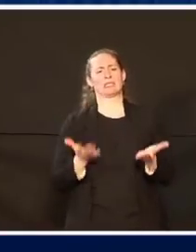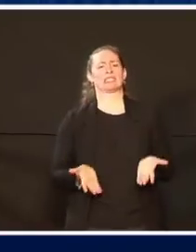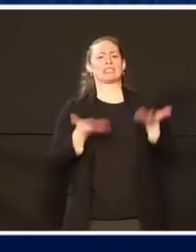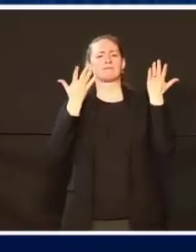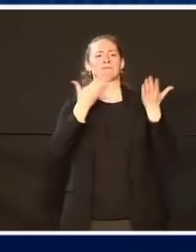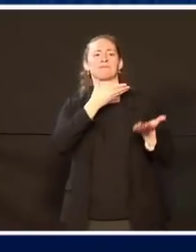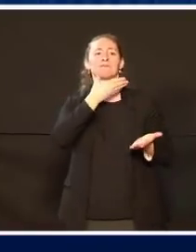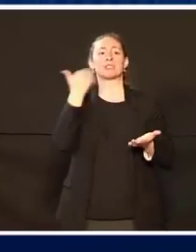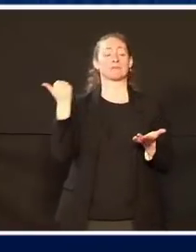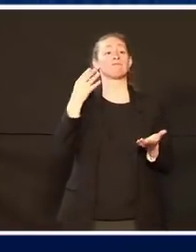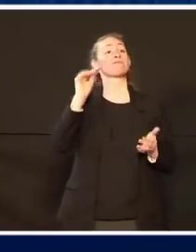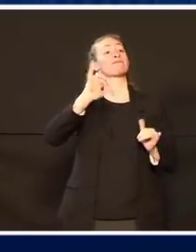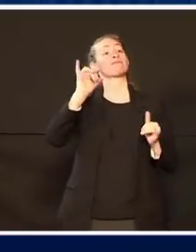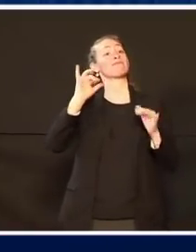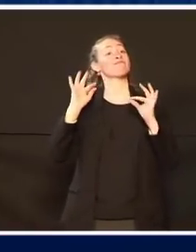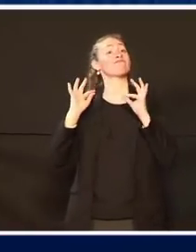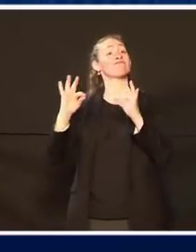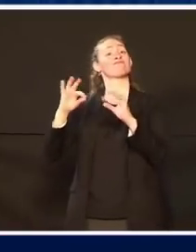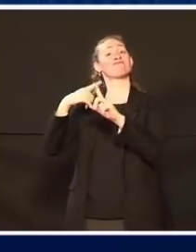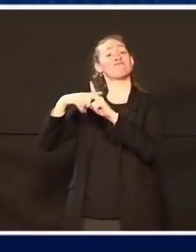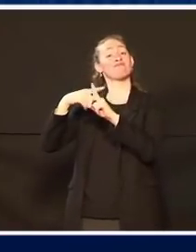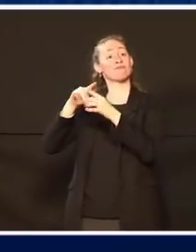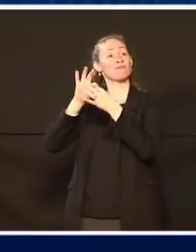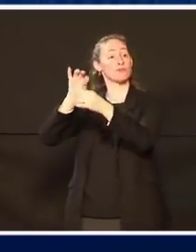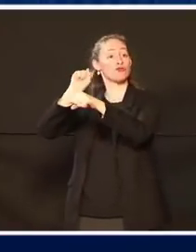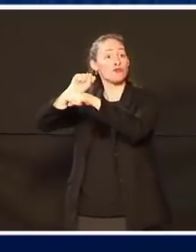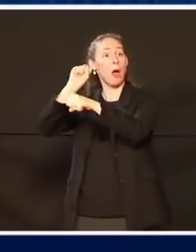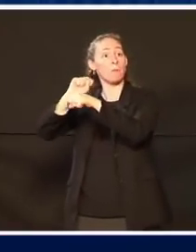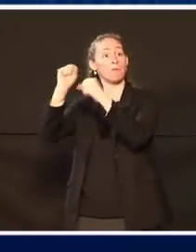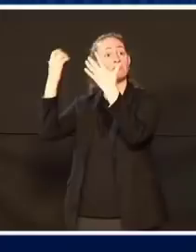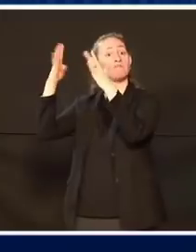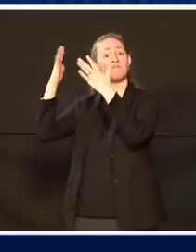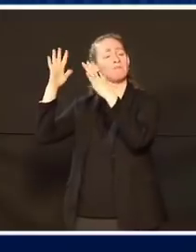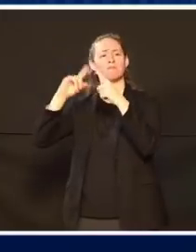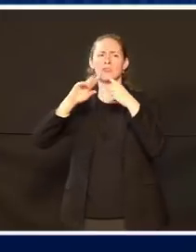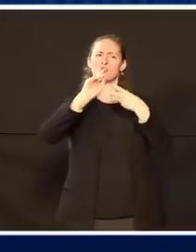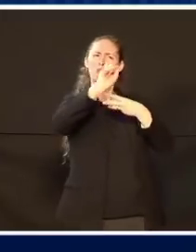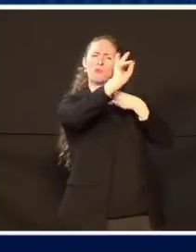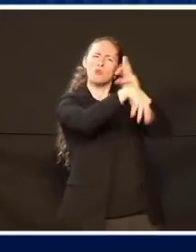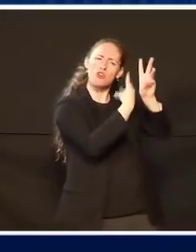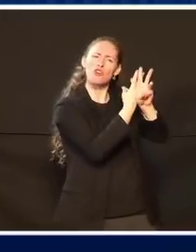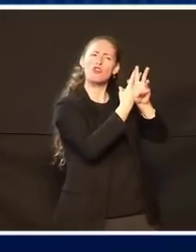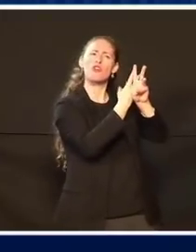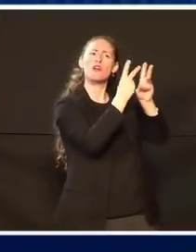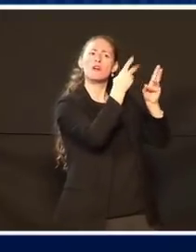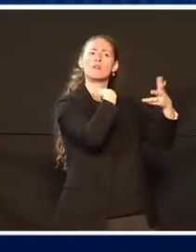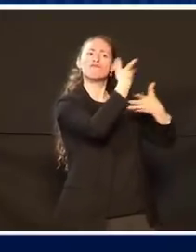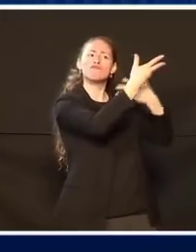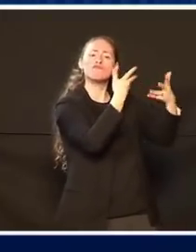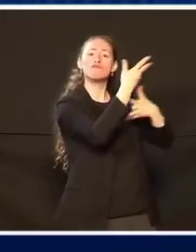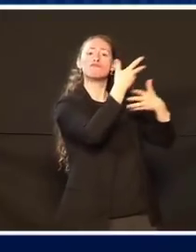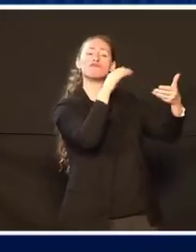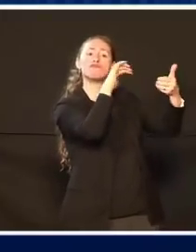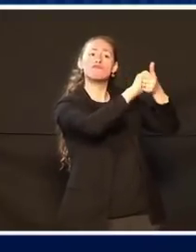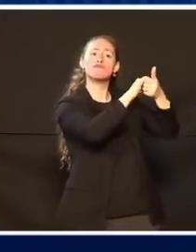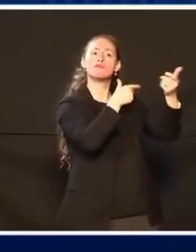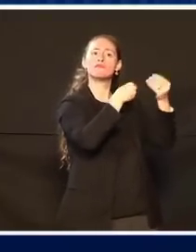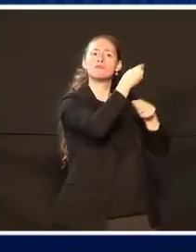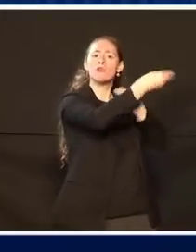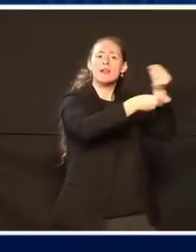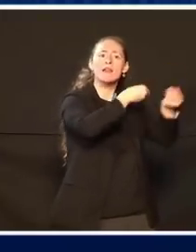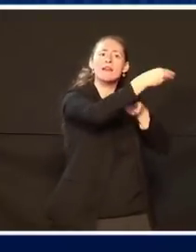auch in unserer globalen Wettbewerbsfähigkeit, weil wir unsere wirtschaftliche Stärke schneller zurückgewinnen können.